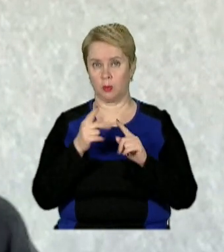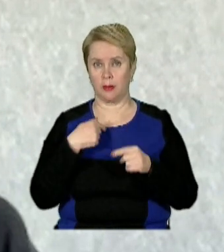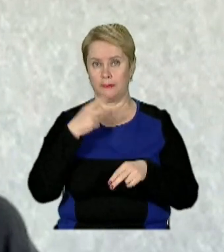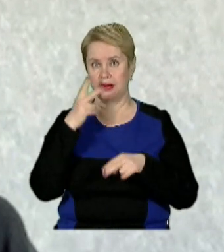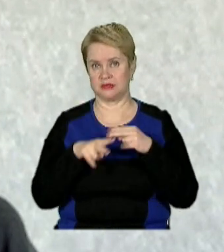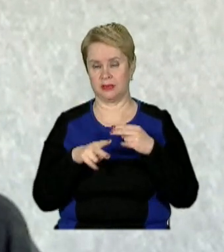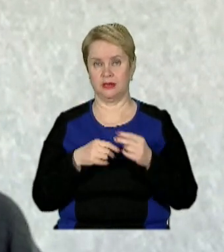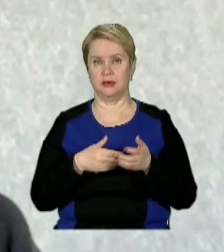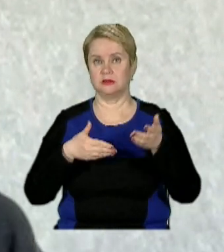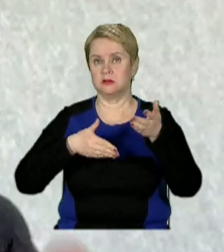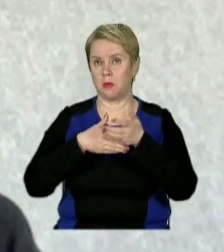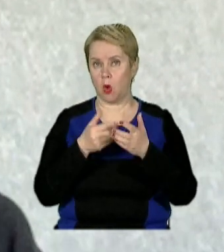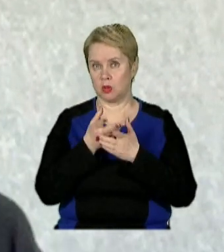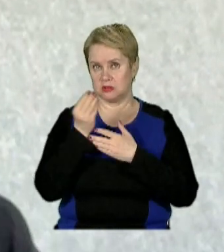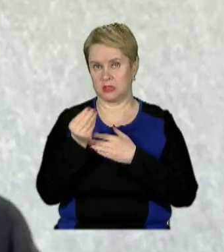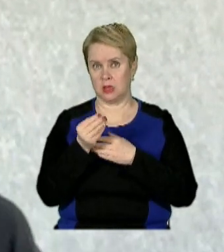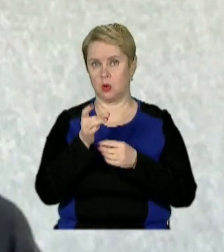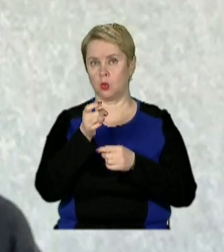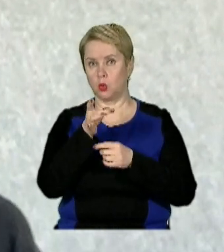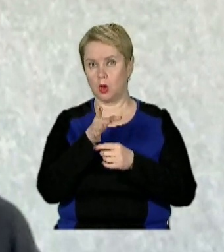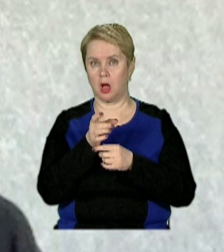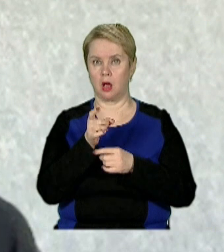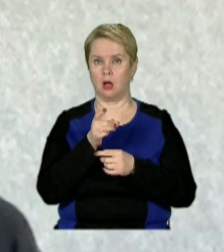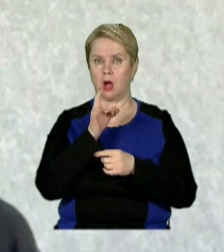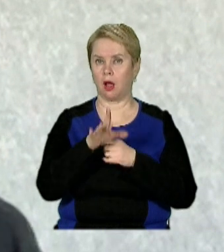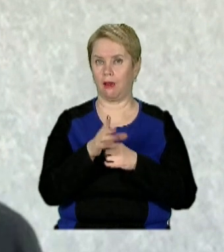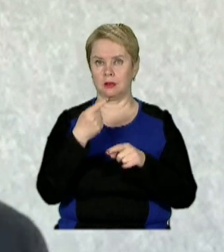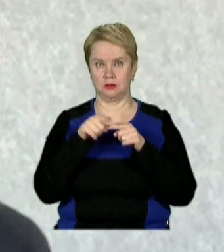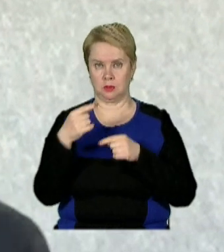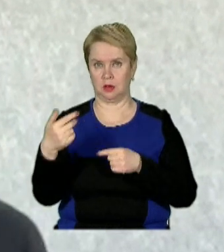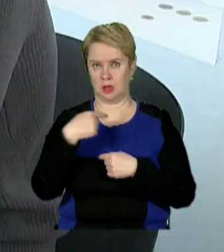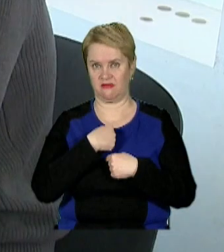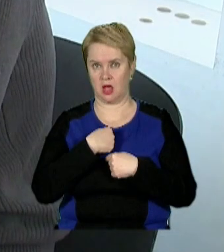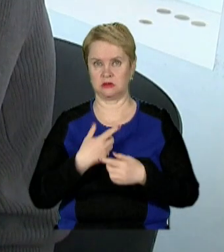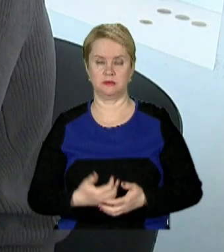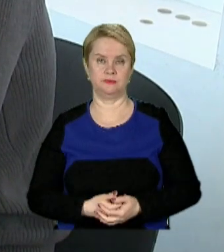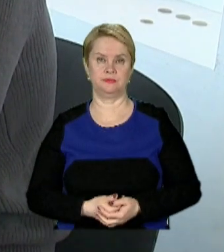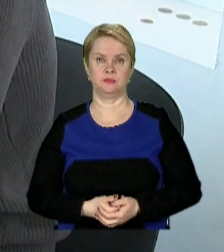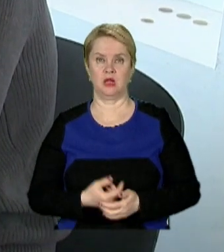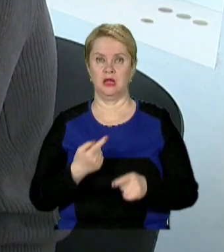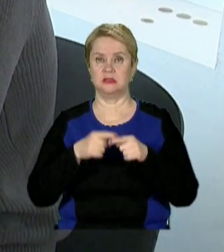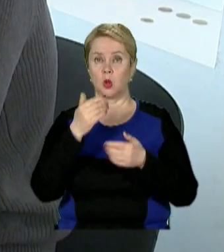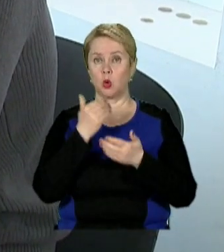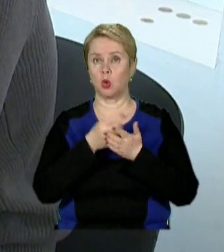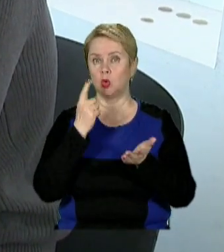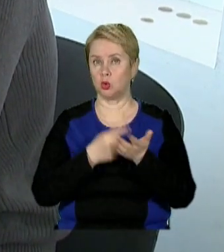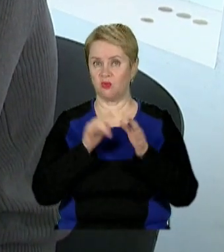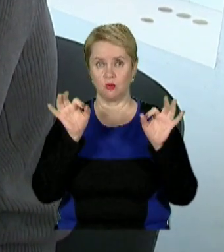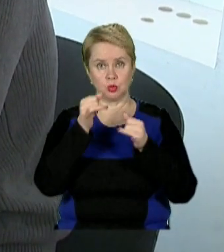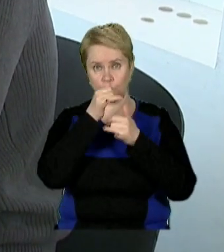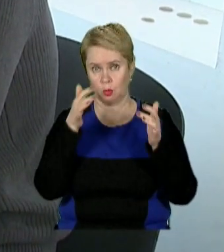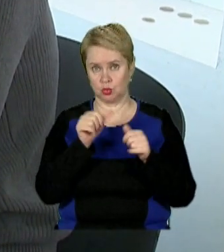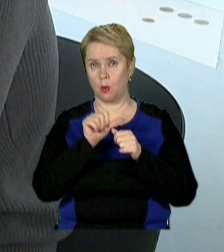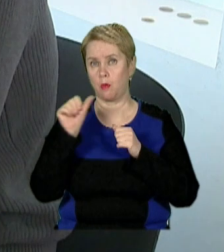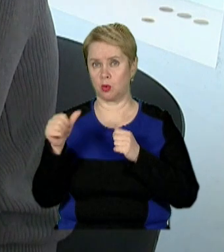перестаємо спонсувати кулі і ракети, які летять прямо тут і зараз в нас. Це вкотре доводить, музика не може